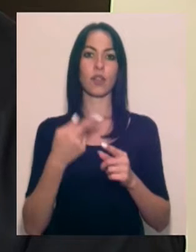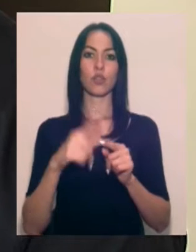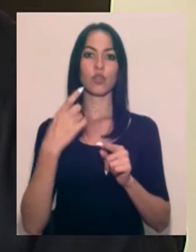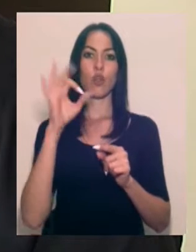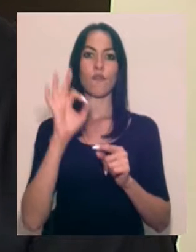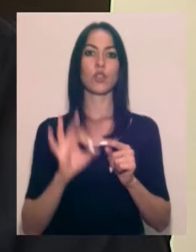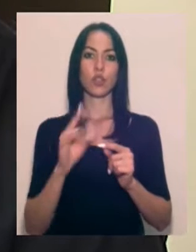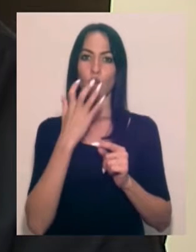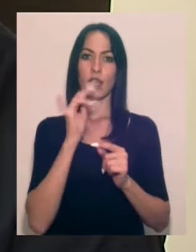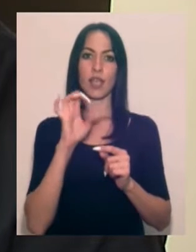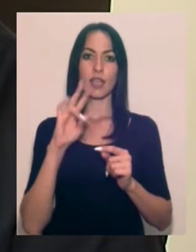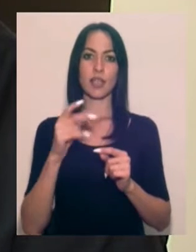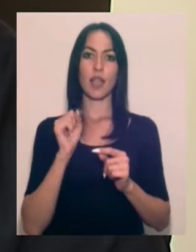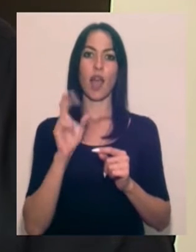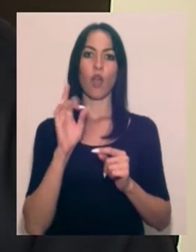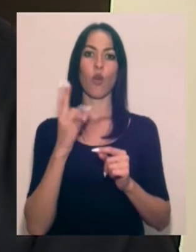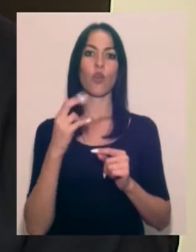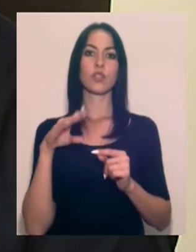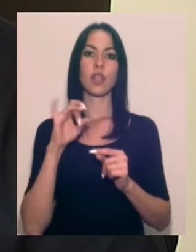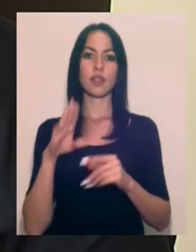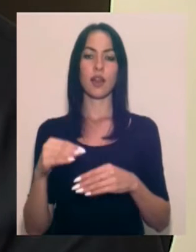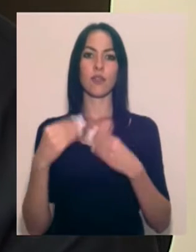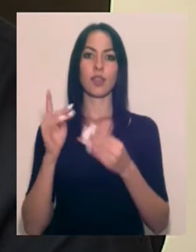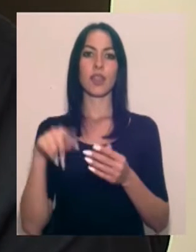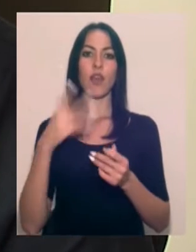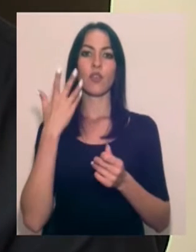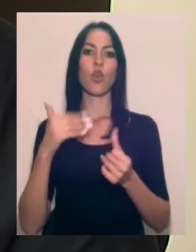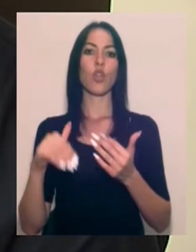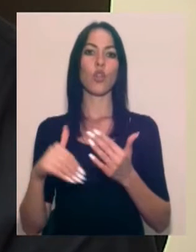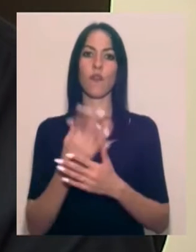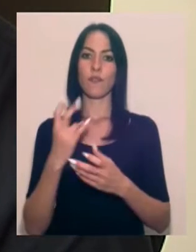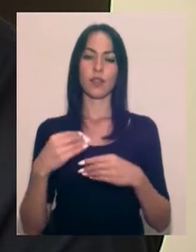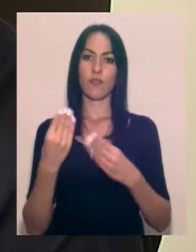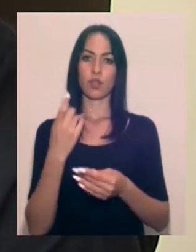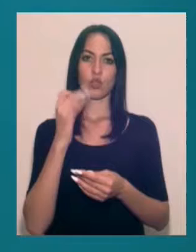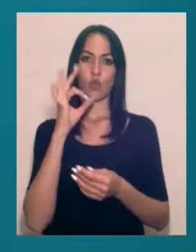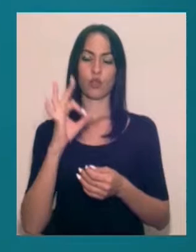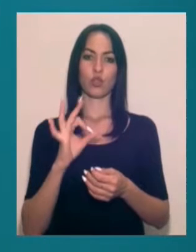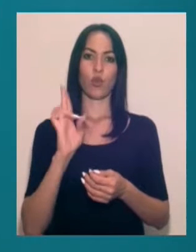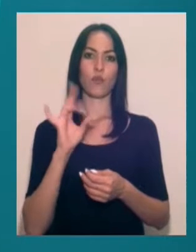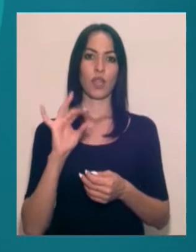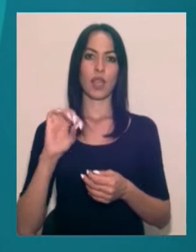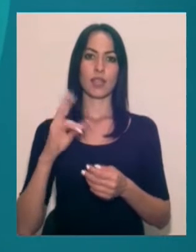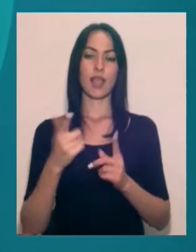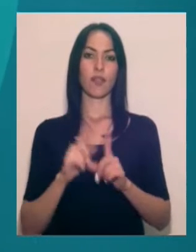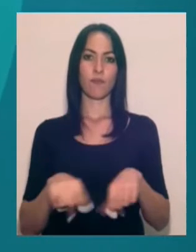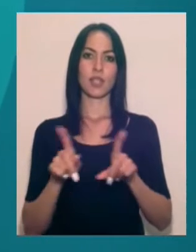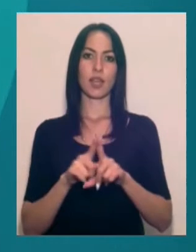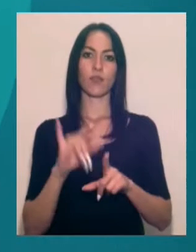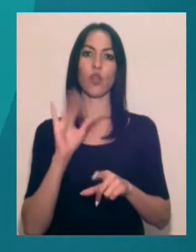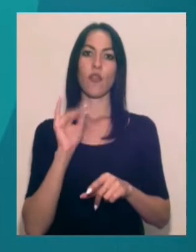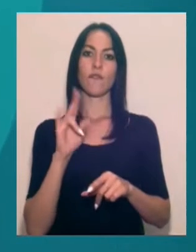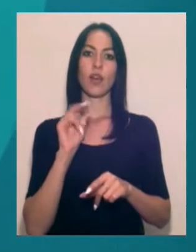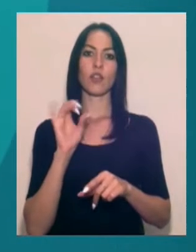А концентратор видає, ну, навіть коли новий, він не видає 100% кисень. Все рівно. Іван